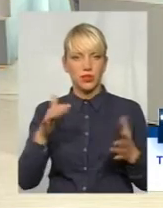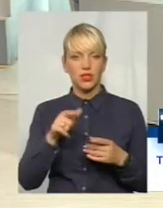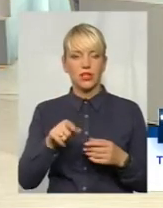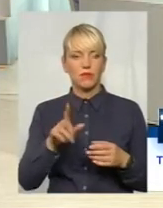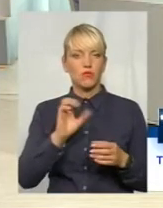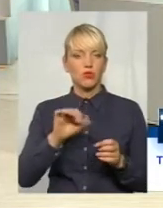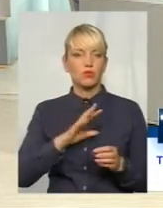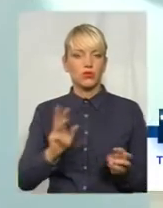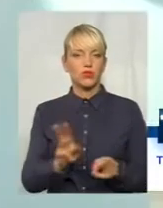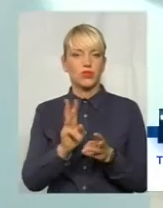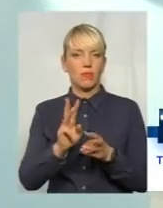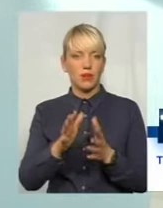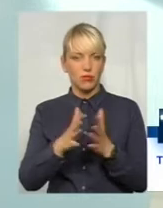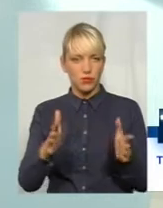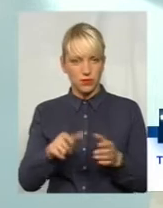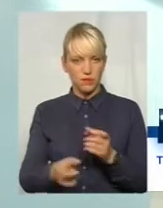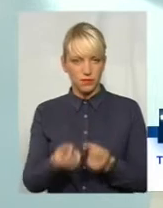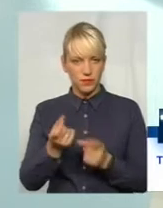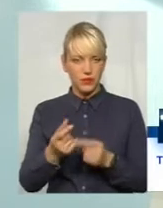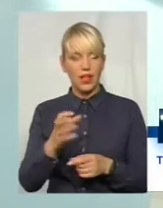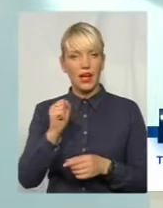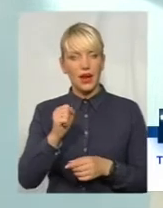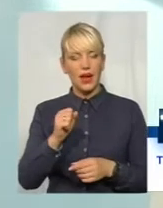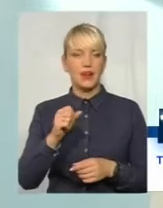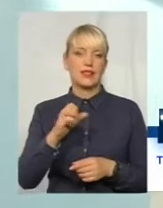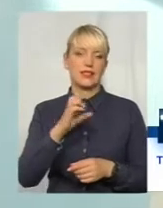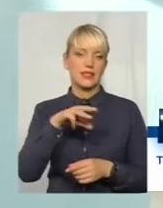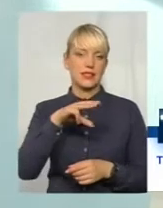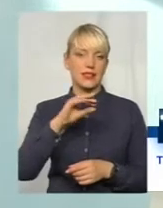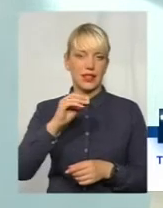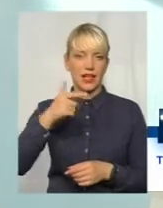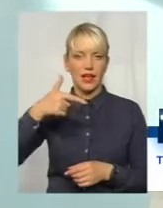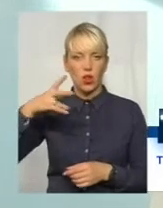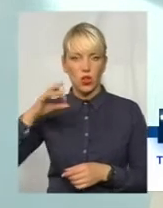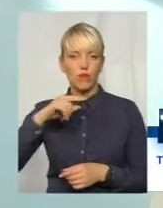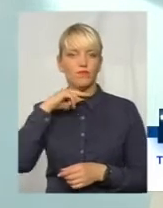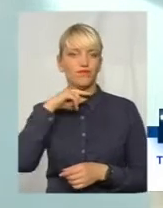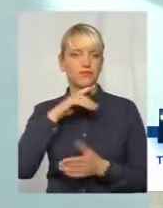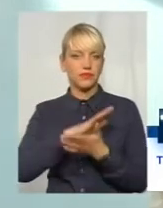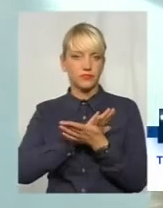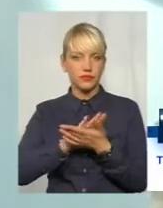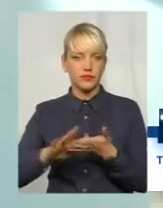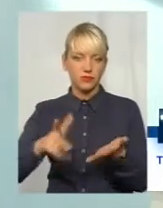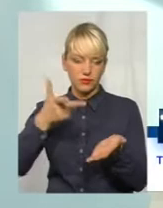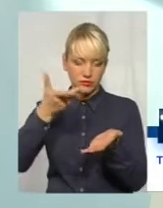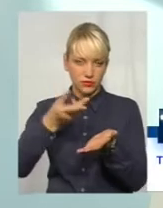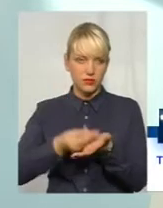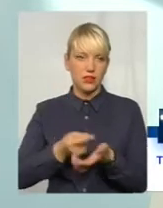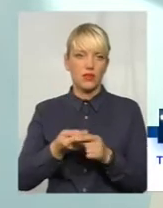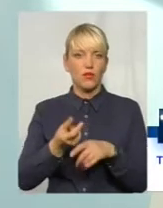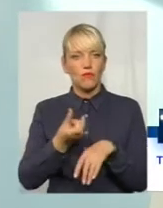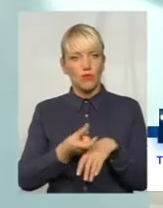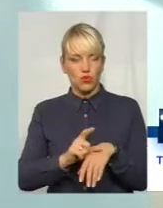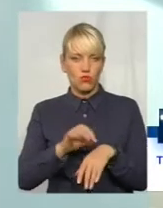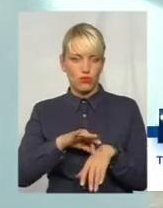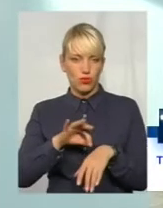запальних процесів. Стигно містить собі виключно м'яз і воно краще все засвоїться. Але, звісно, це більш болісний момент.